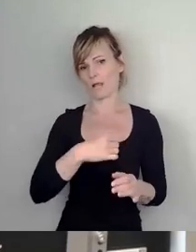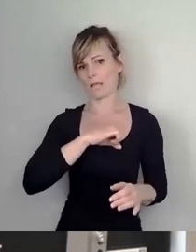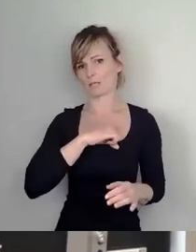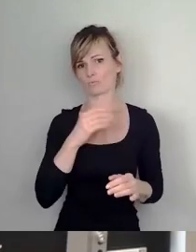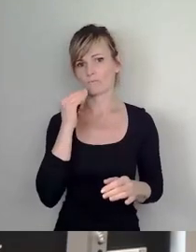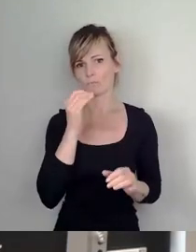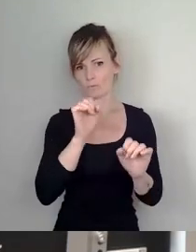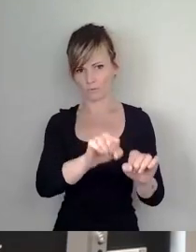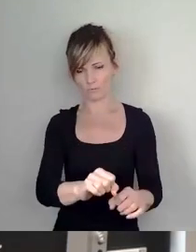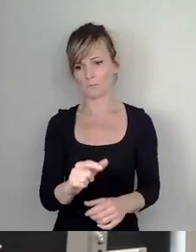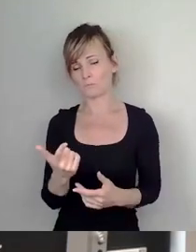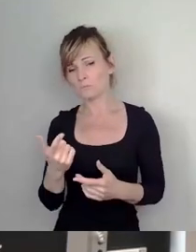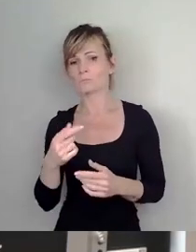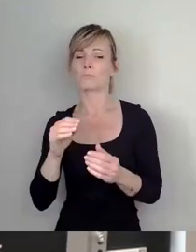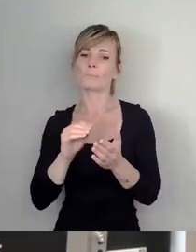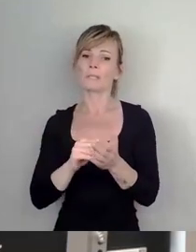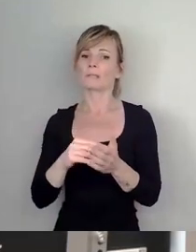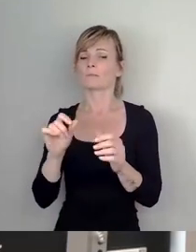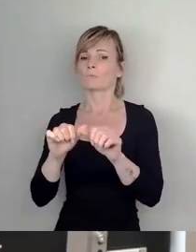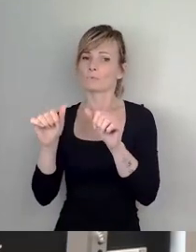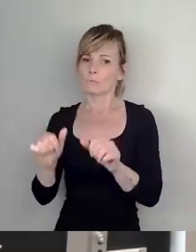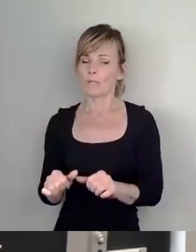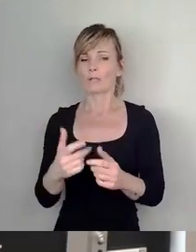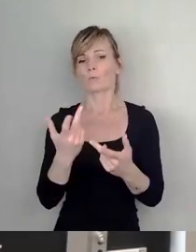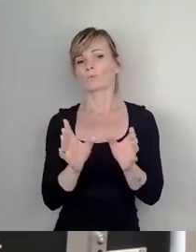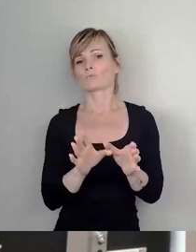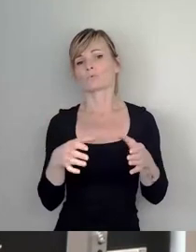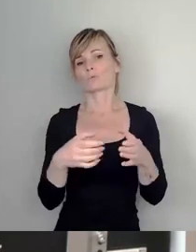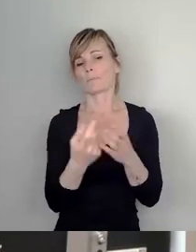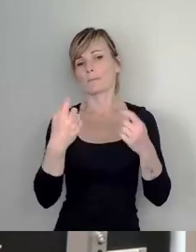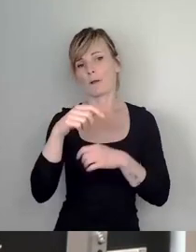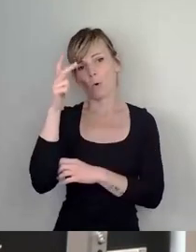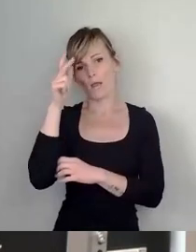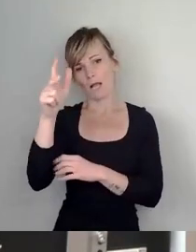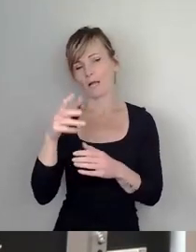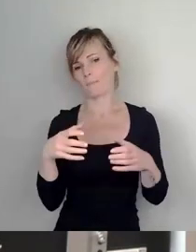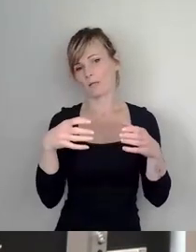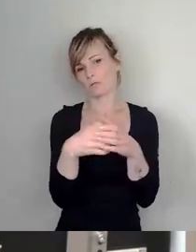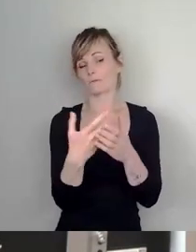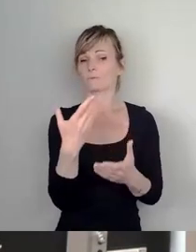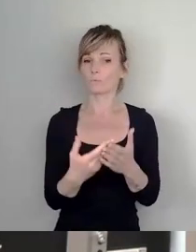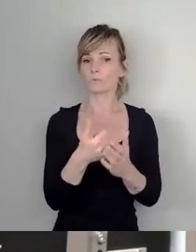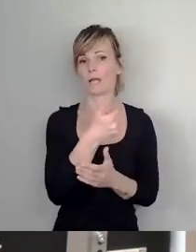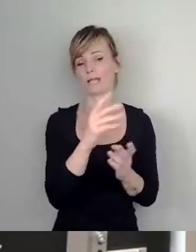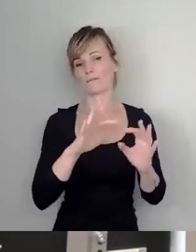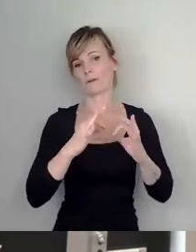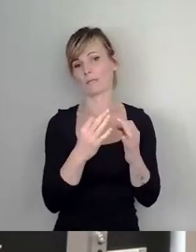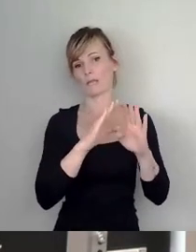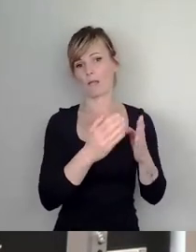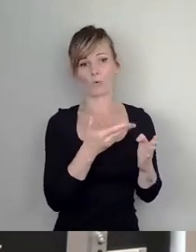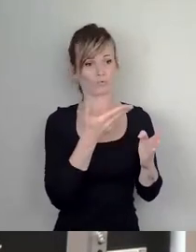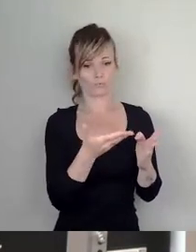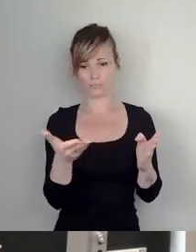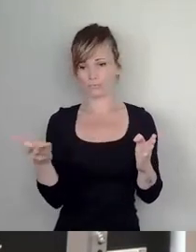ebenso eine Rolle wie Mietzaußsyndikate, Bauherrengemeinschaften oder eben auch Einfamilienhäuser. Wir sollten ja auch nicht den Fehler machen, aus